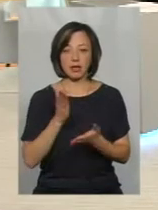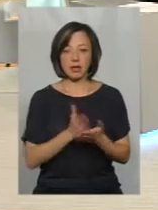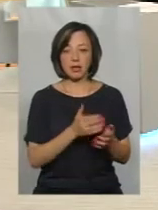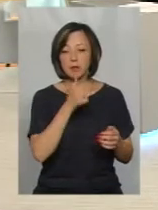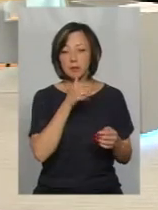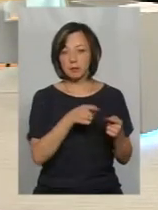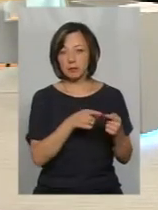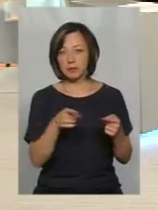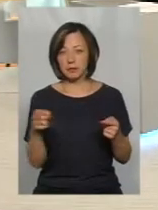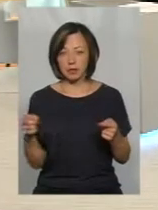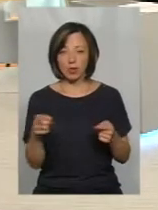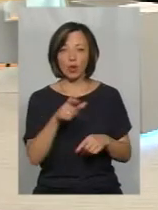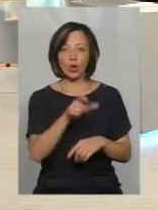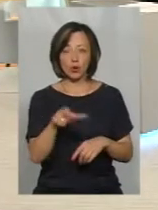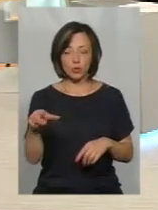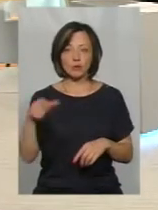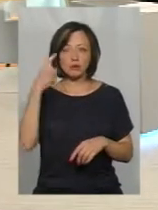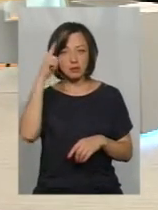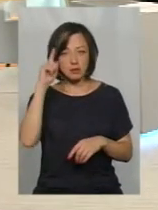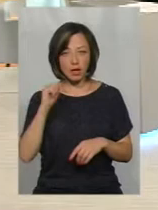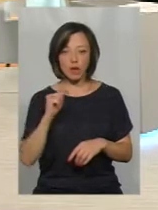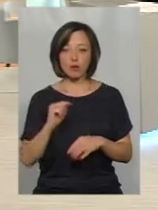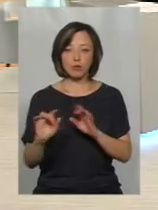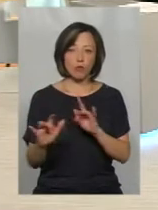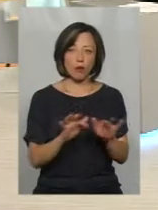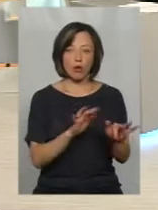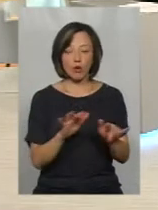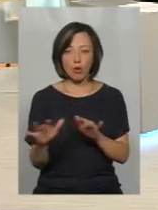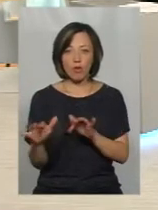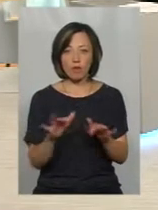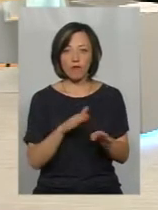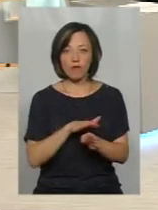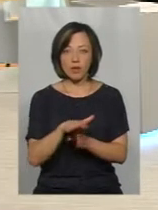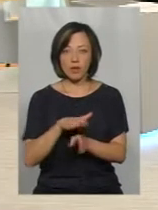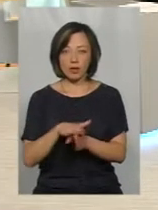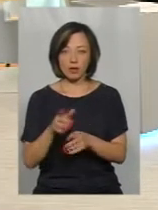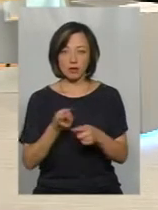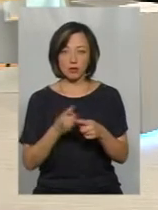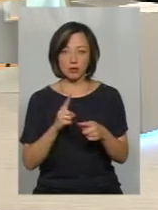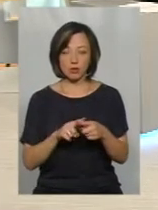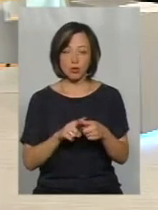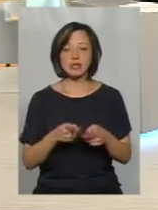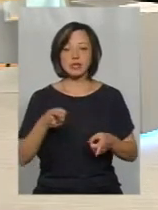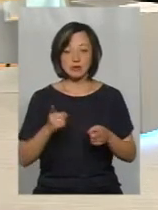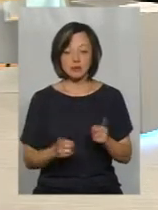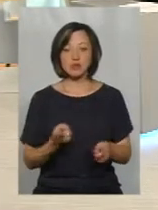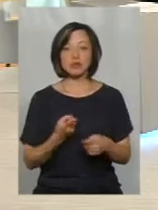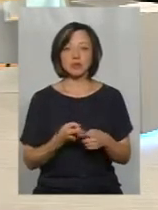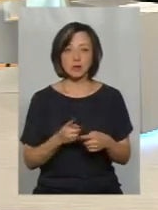шлях, є практично люди, які знають покроково виконання. От, звісно, це